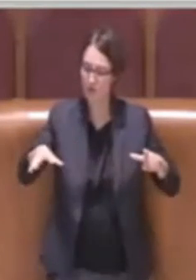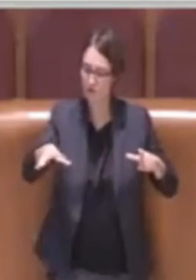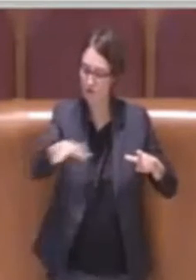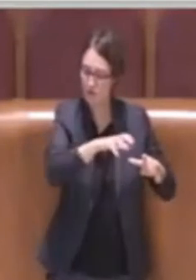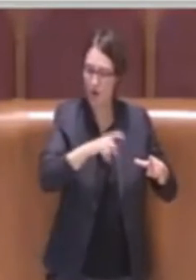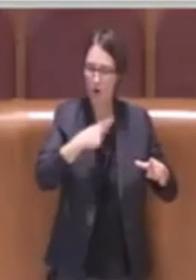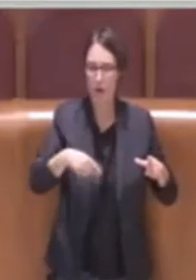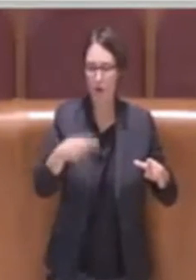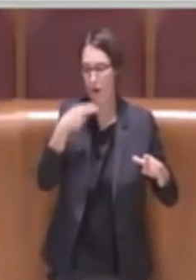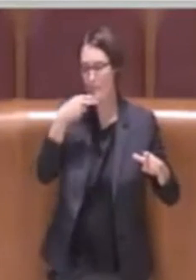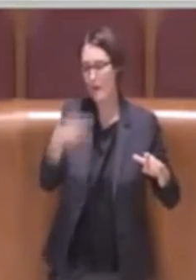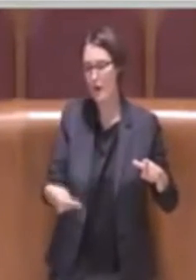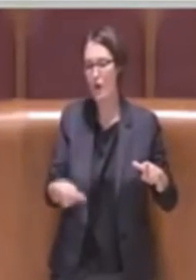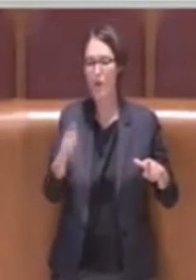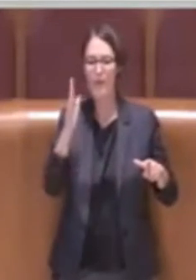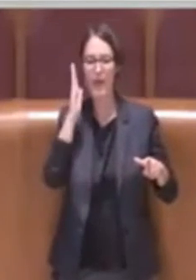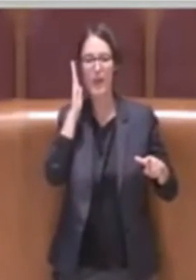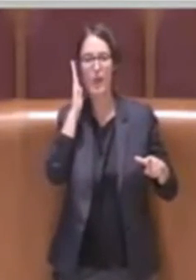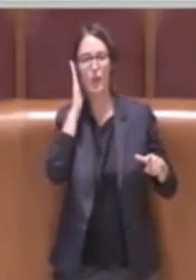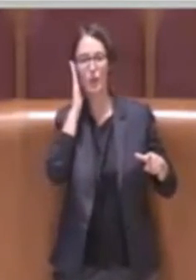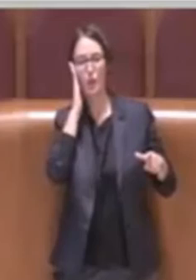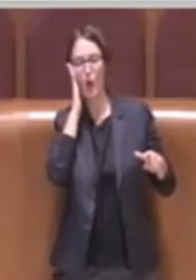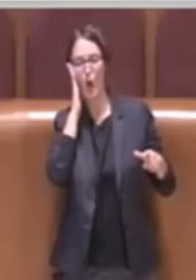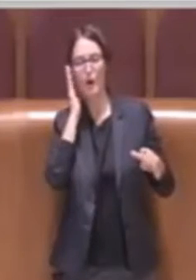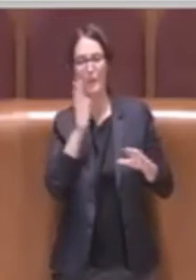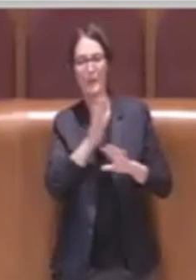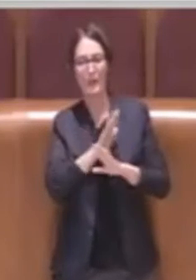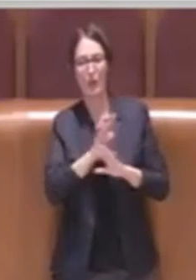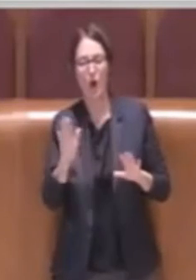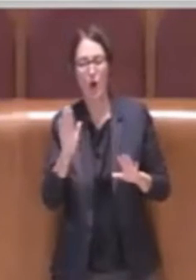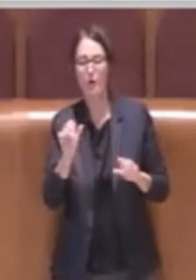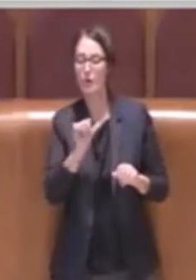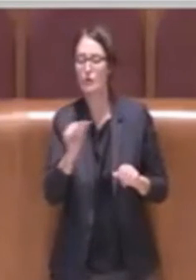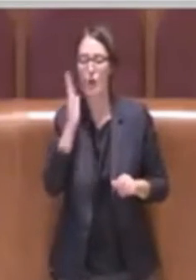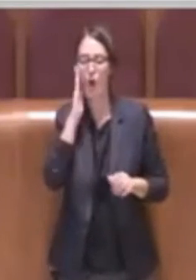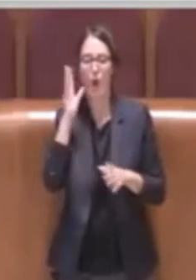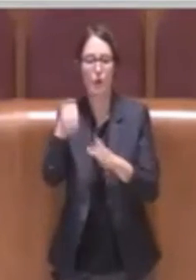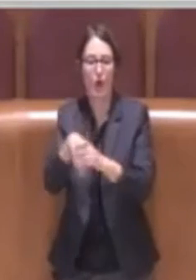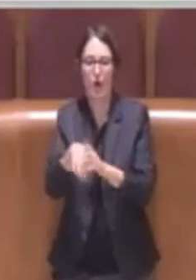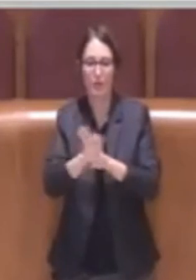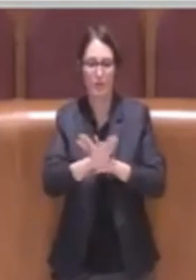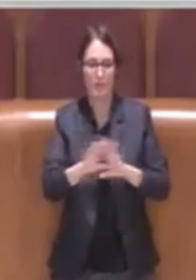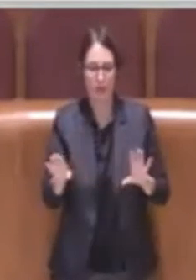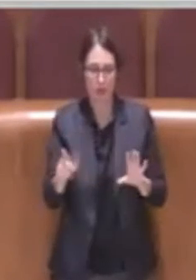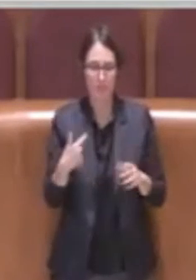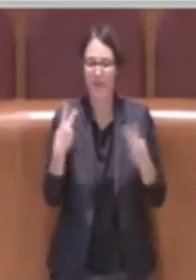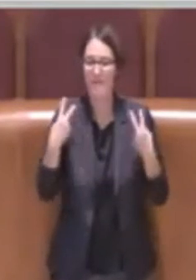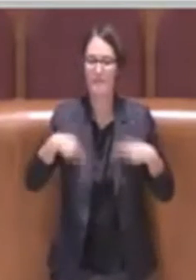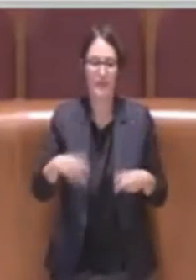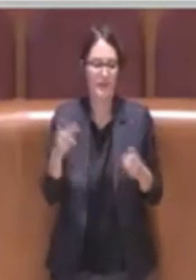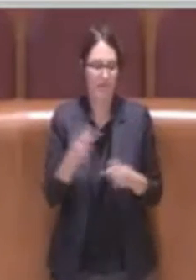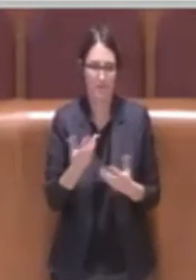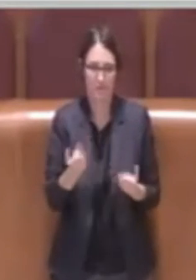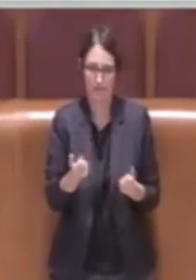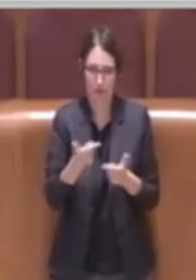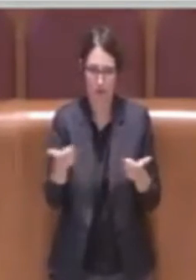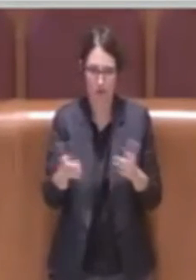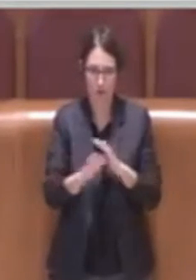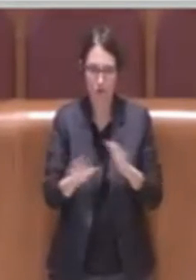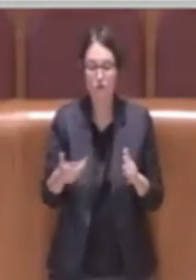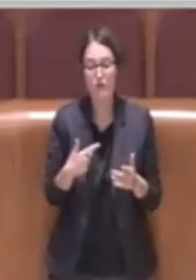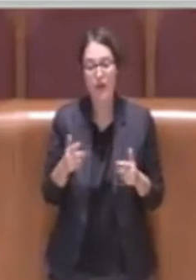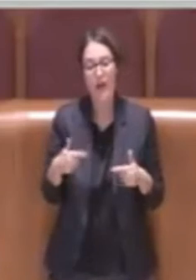noi chiamiamo dormitorio ma semplicemente perché la gente non ci vive, ci va solo a dormire, si ricreano invece dei momenti in cui le persone